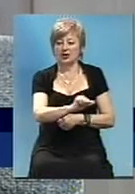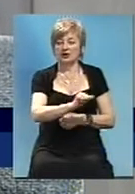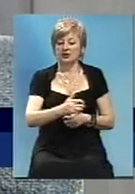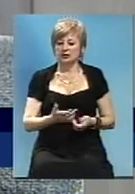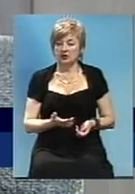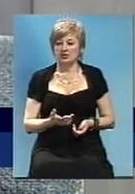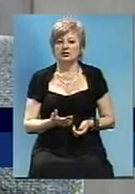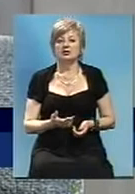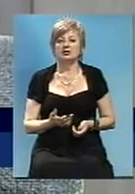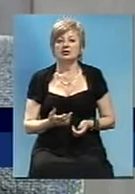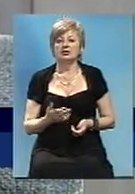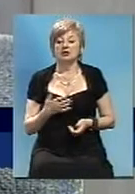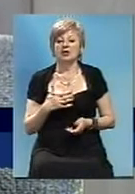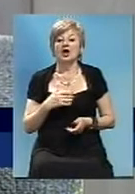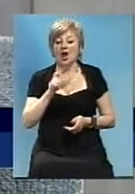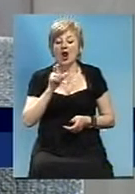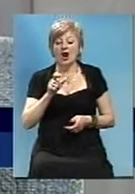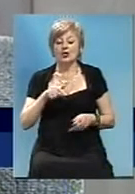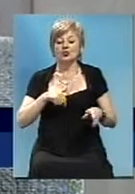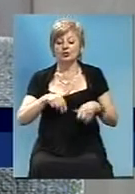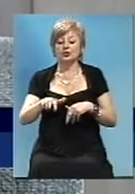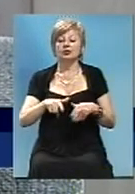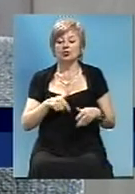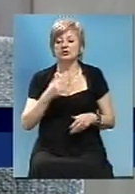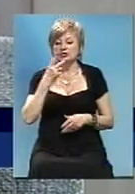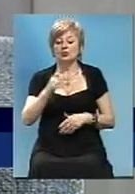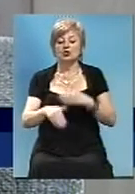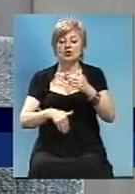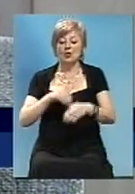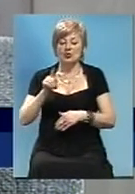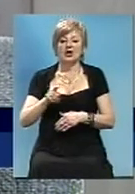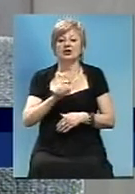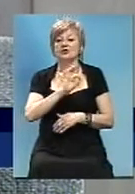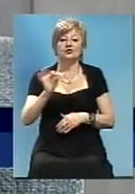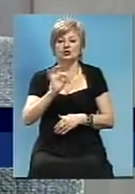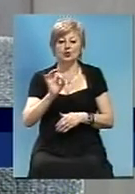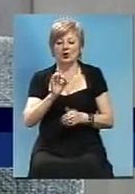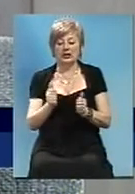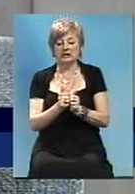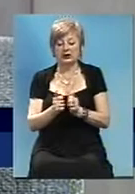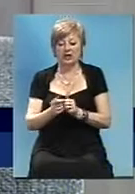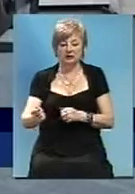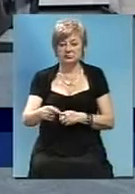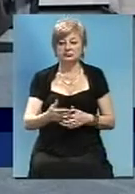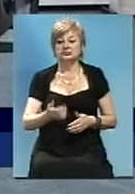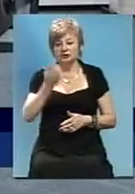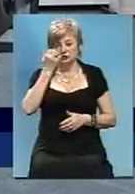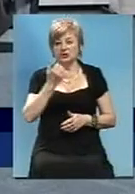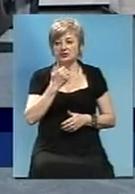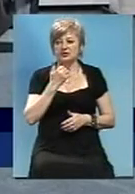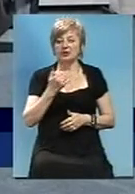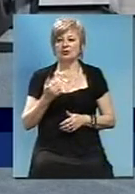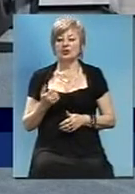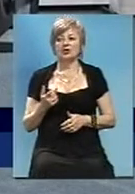На троих ходят люди, вот сейчас и в туалет ходят по театру весь. Дякую. Зрозуміло.